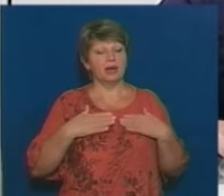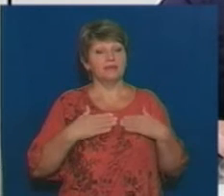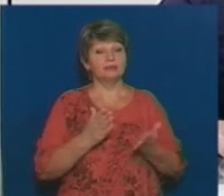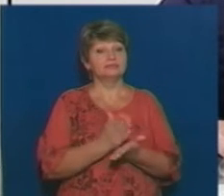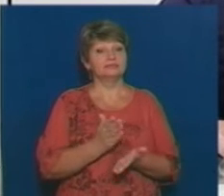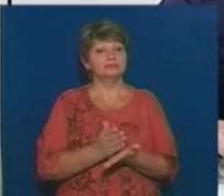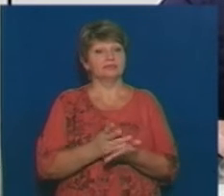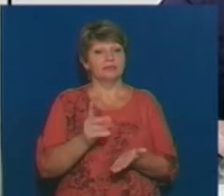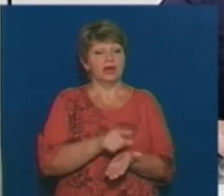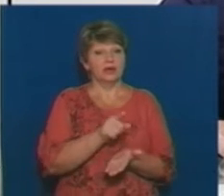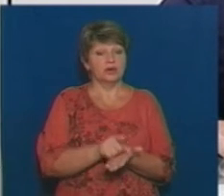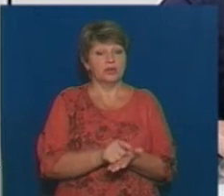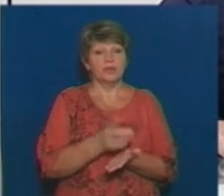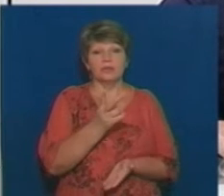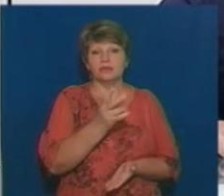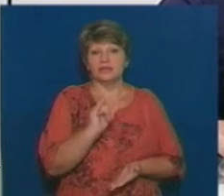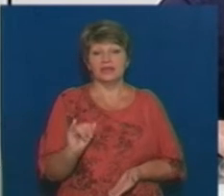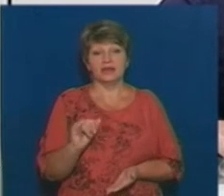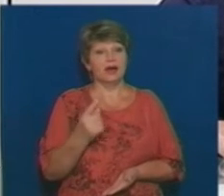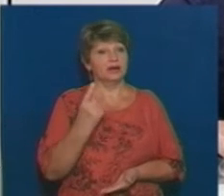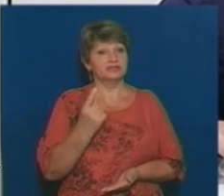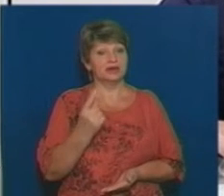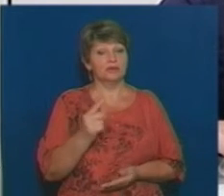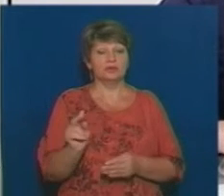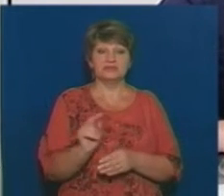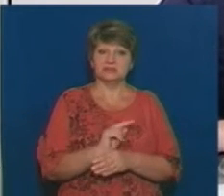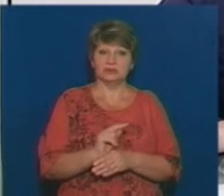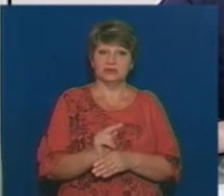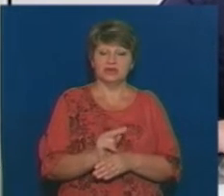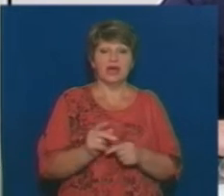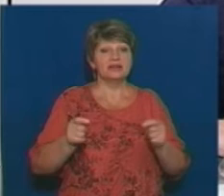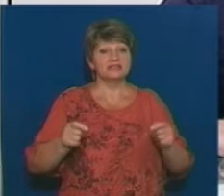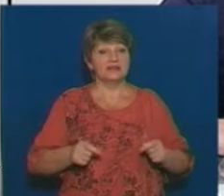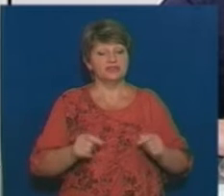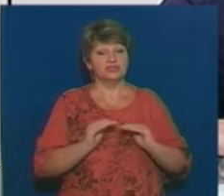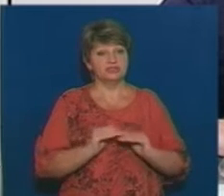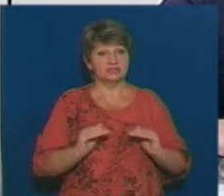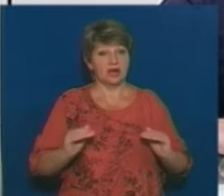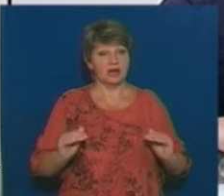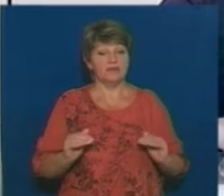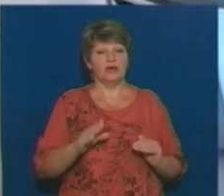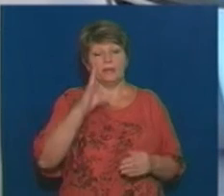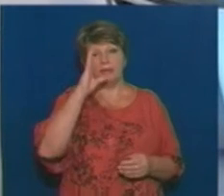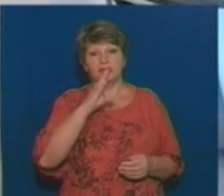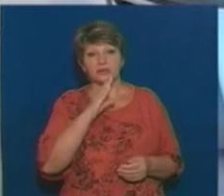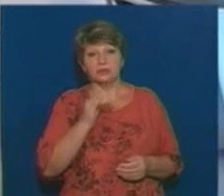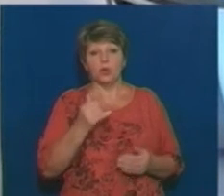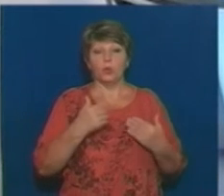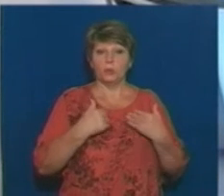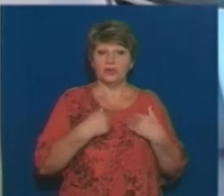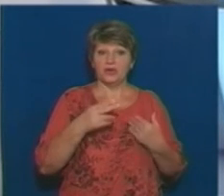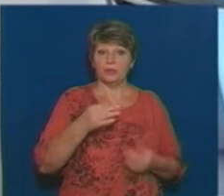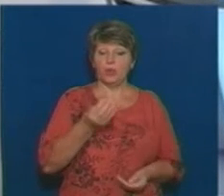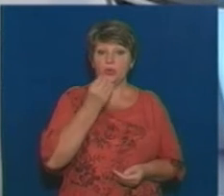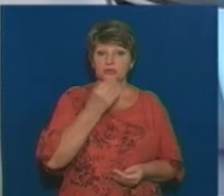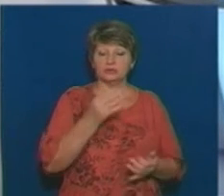жодного зауваження від ні завідувачів дошкільних закладів, ні від там батьків у мене по харчуванню